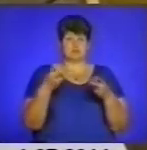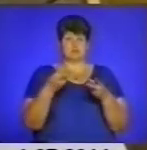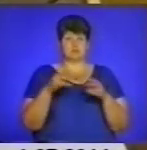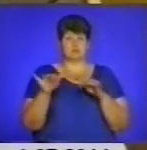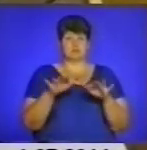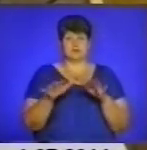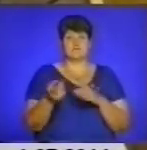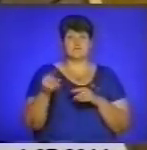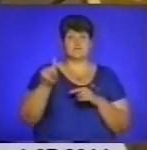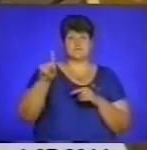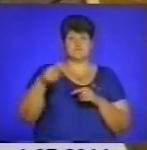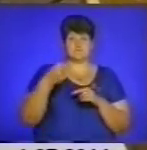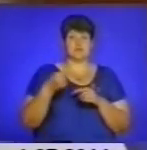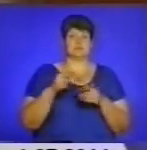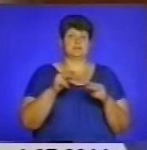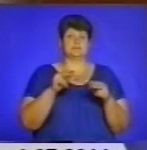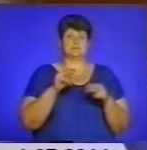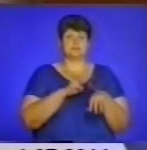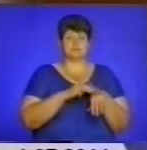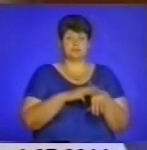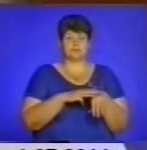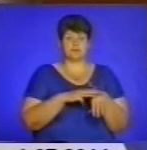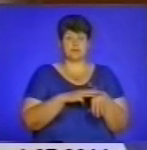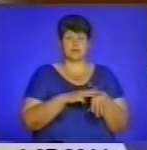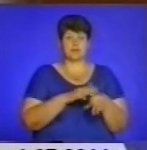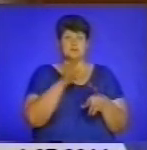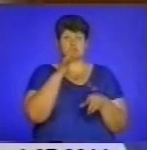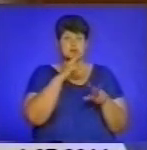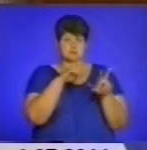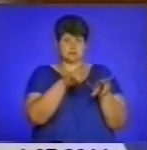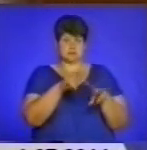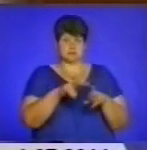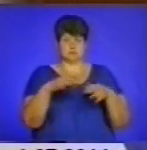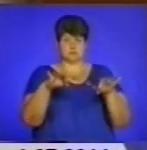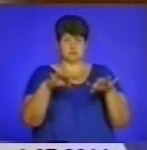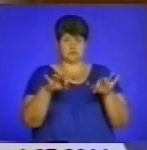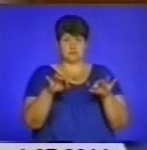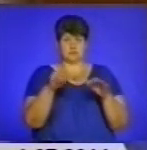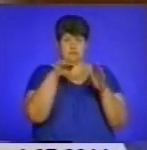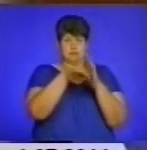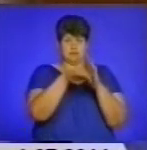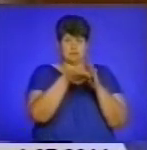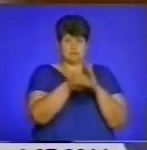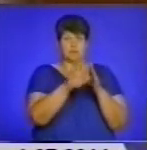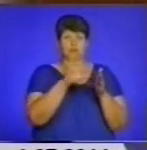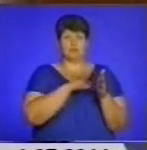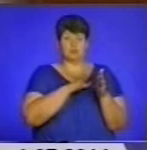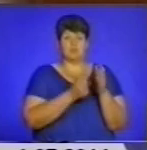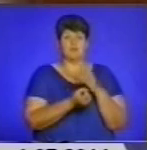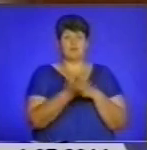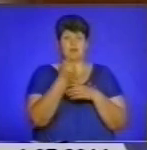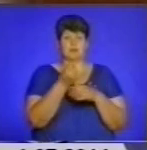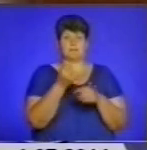негайно було викликано слідчо-оперативну групу. Під час огляду легківки в салоні, крім того, були виявлені